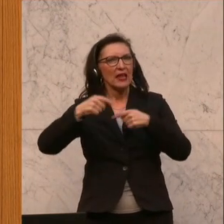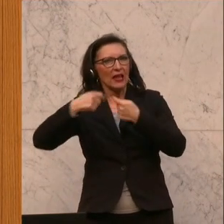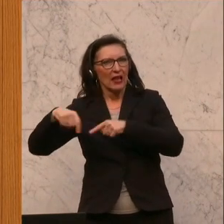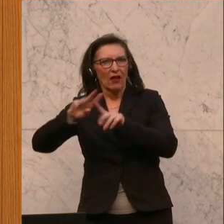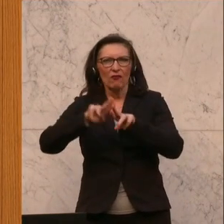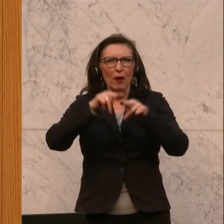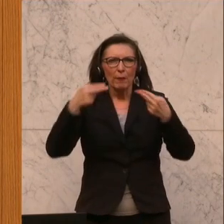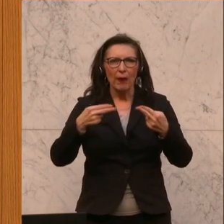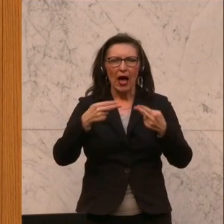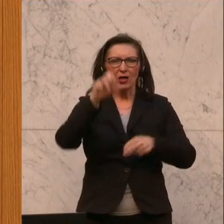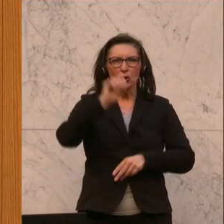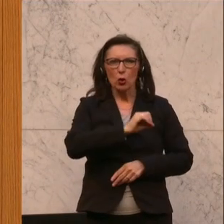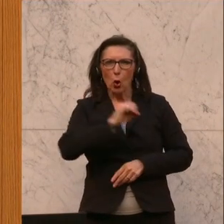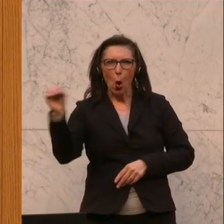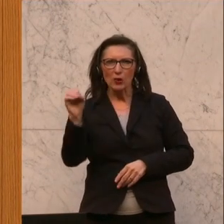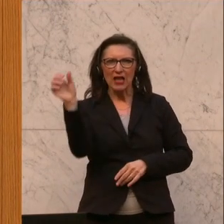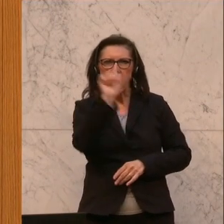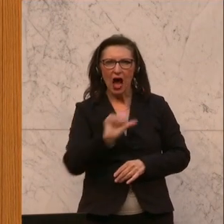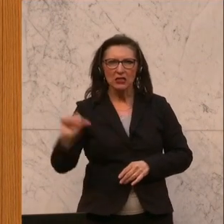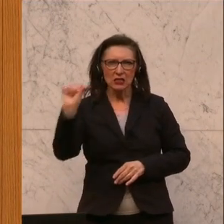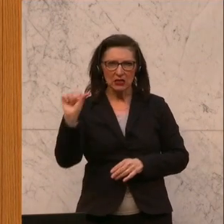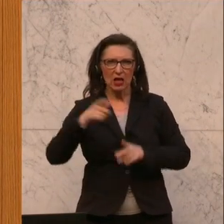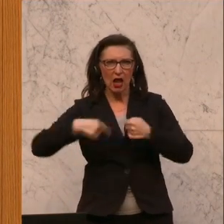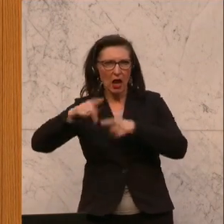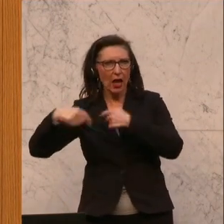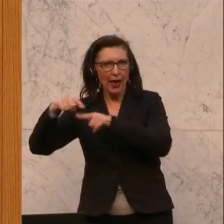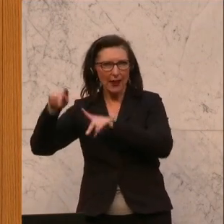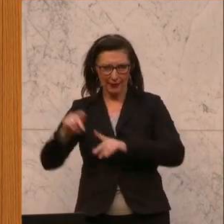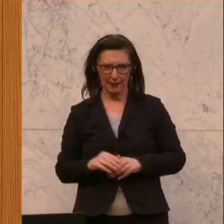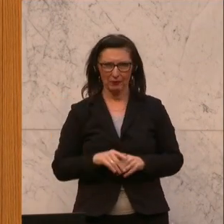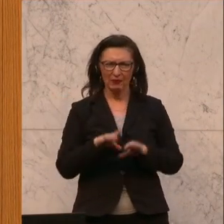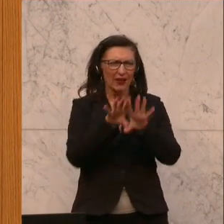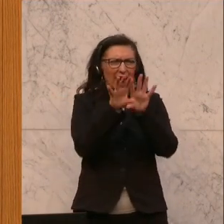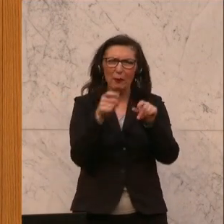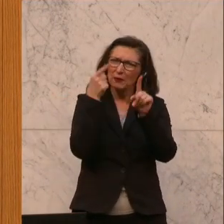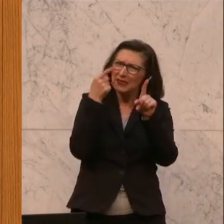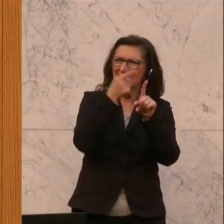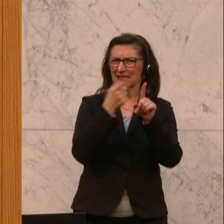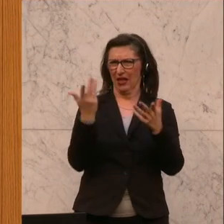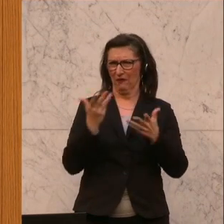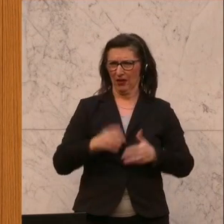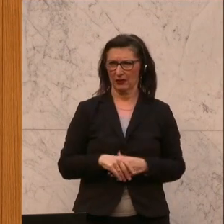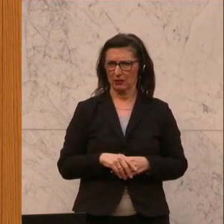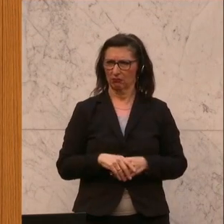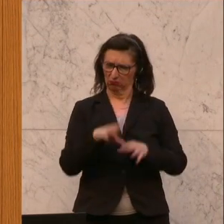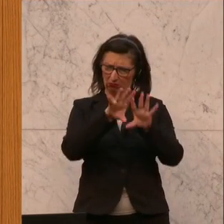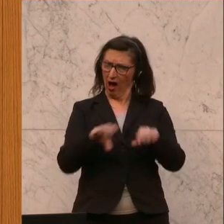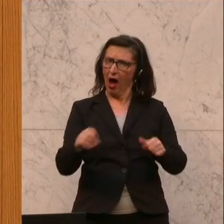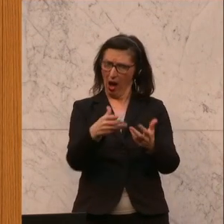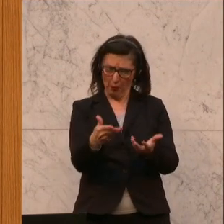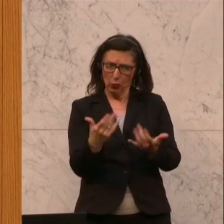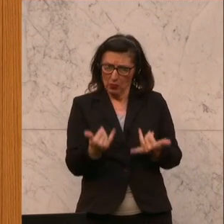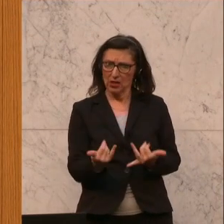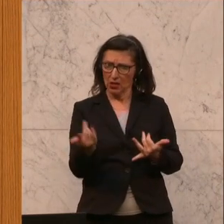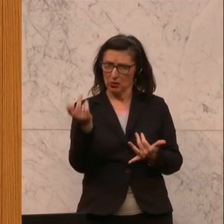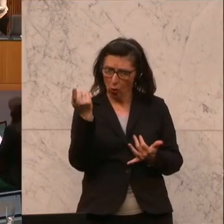südostasiatischen Ländern. So, was ist jetzt aber das Ziel dieses Abkommens, was wir jetzt dann auch hier noch weiter